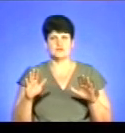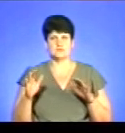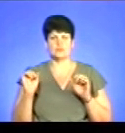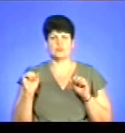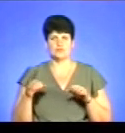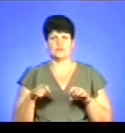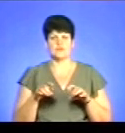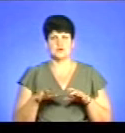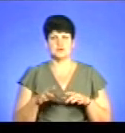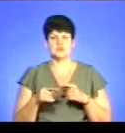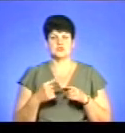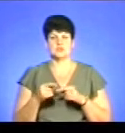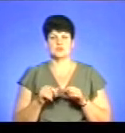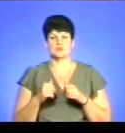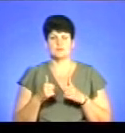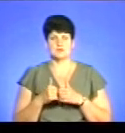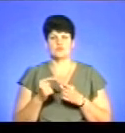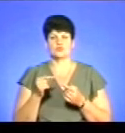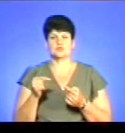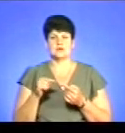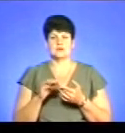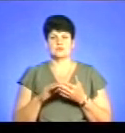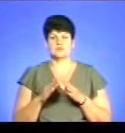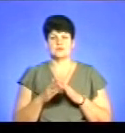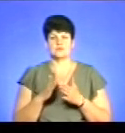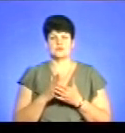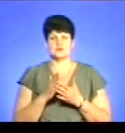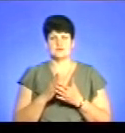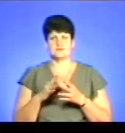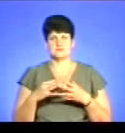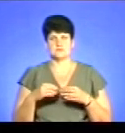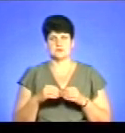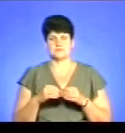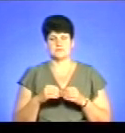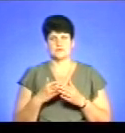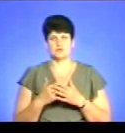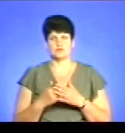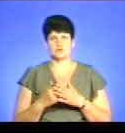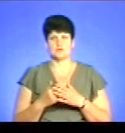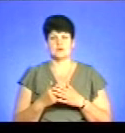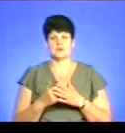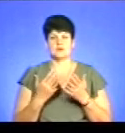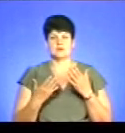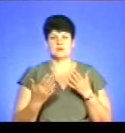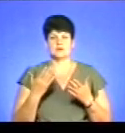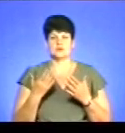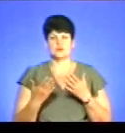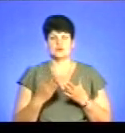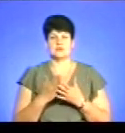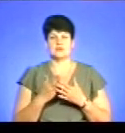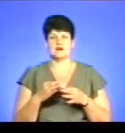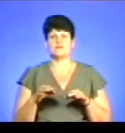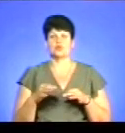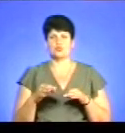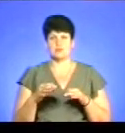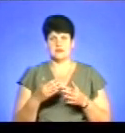вирішуватися через комісію, тобто, в конкретні обставини, що склалися в сім'ї. Тобто, наприклад, якщо є автомобіль